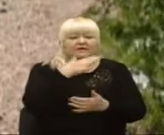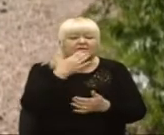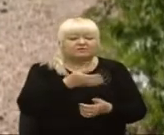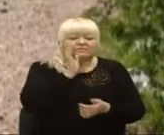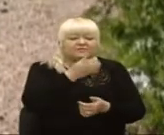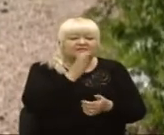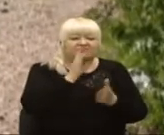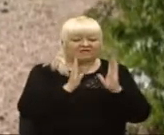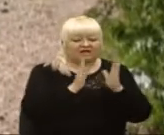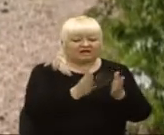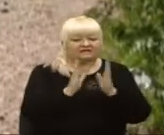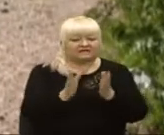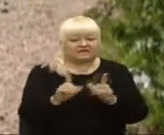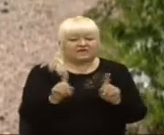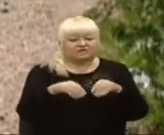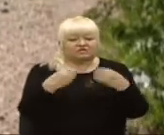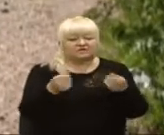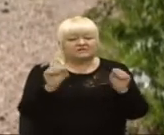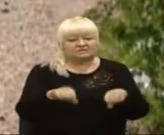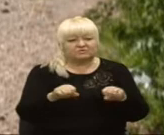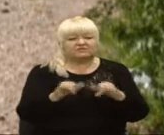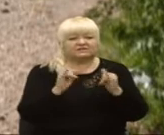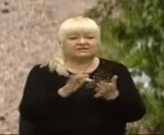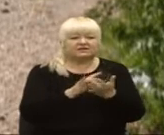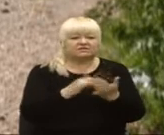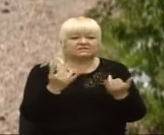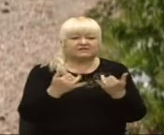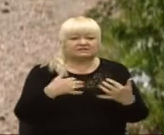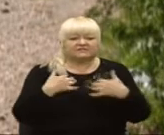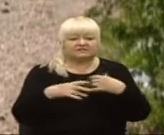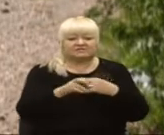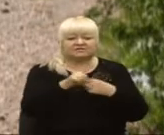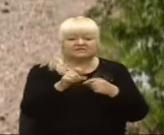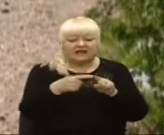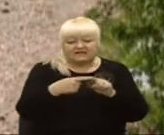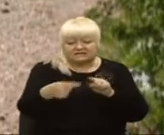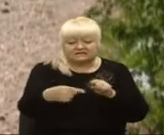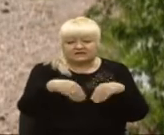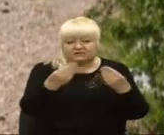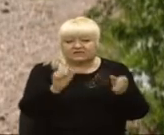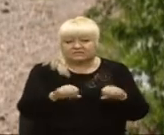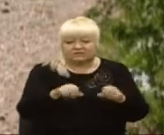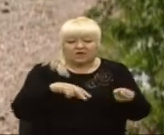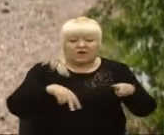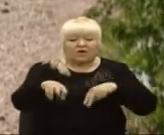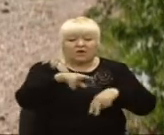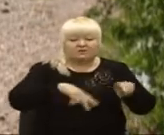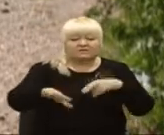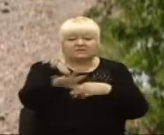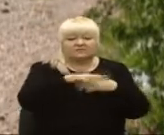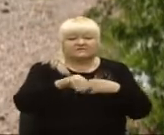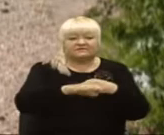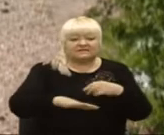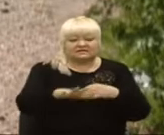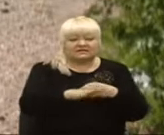можливість, напевно, для туриста, які зараз дуже сильно переживають цю дистанцію, дасть можливість ходити по всій території Східниці.